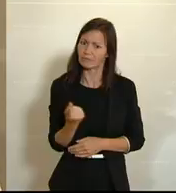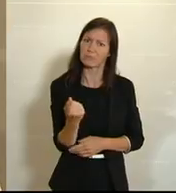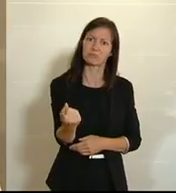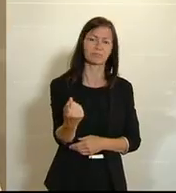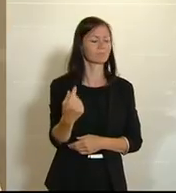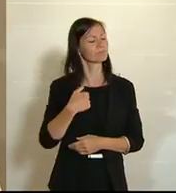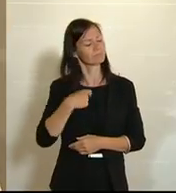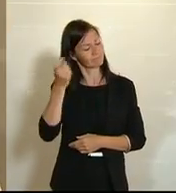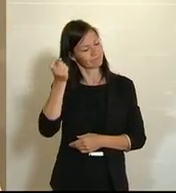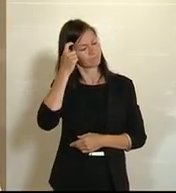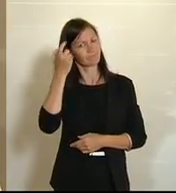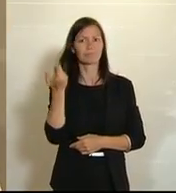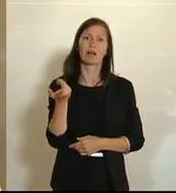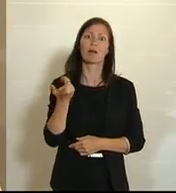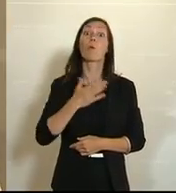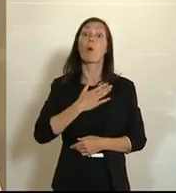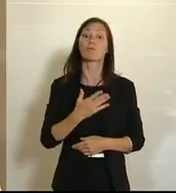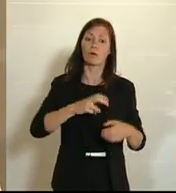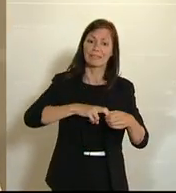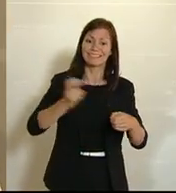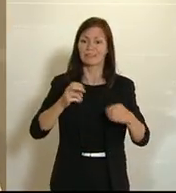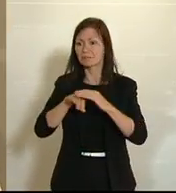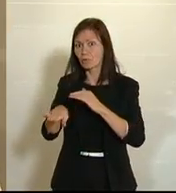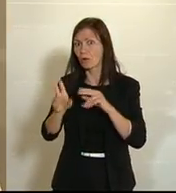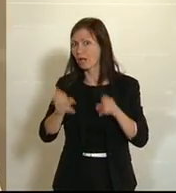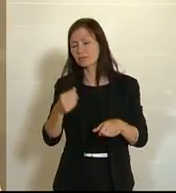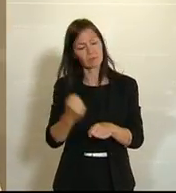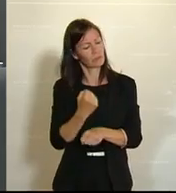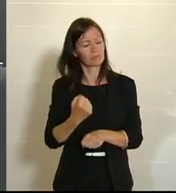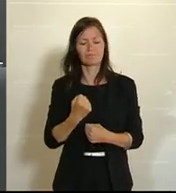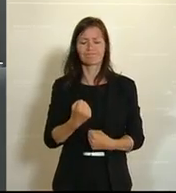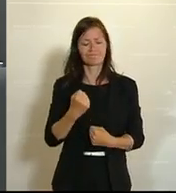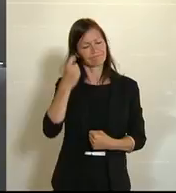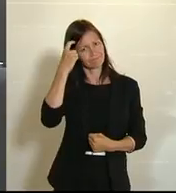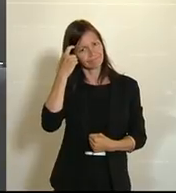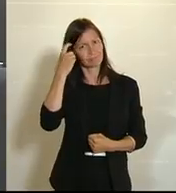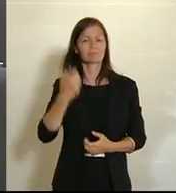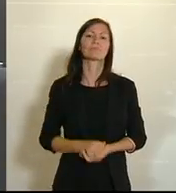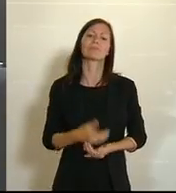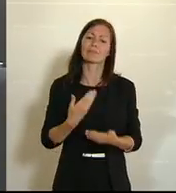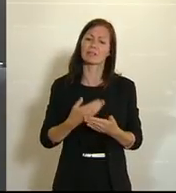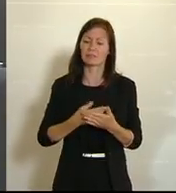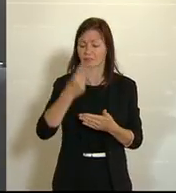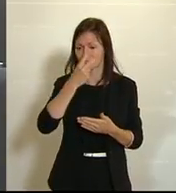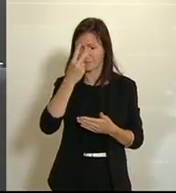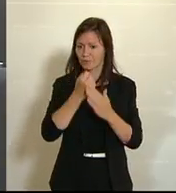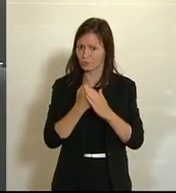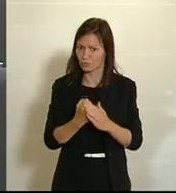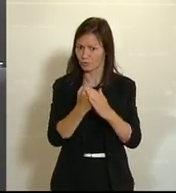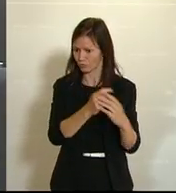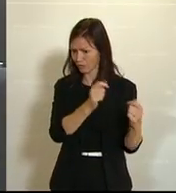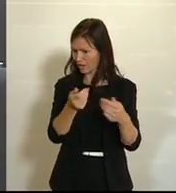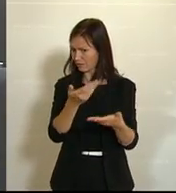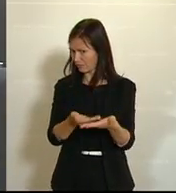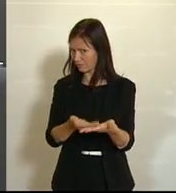auch wenn sie dem Sklavenhandel oder der Ausbeutungssituation entkommen konnten. Wir unterstützen daher natürlich den vorliegenden